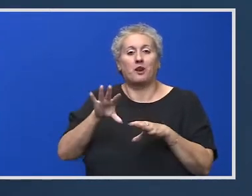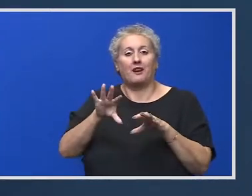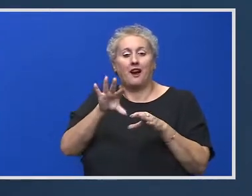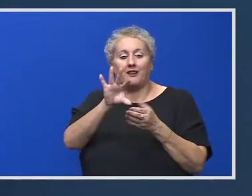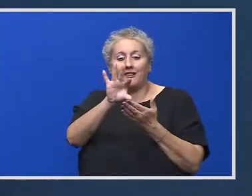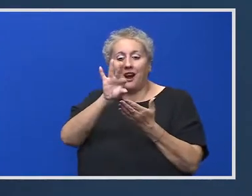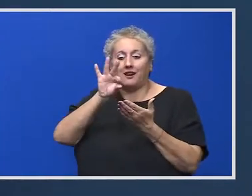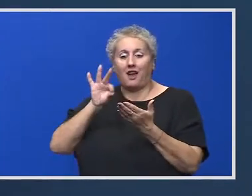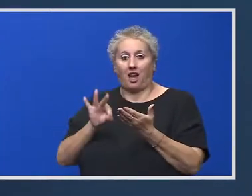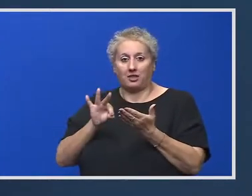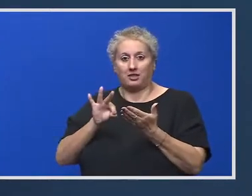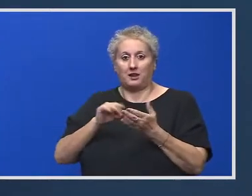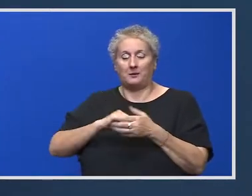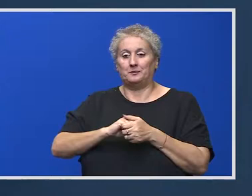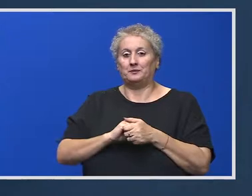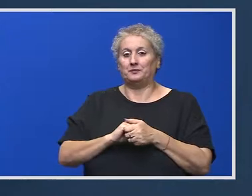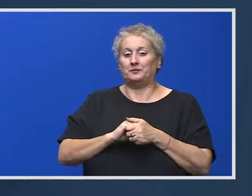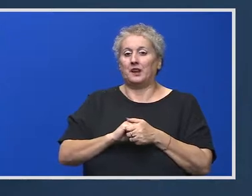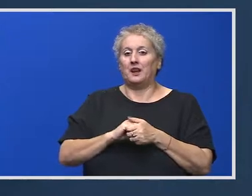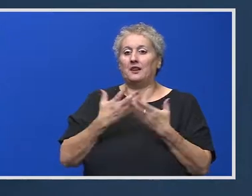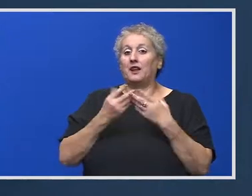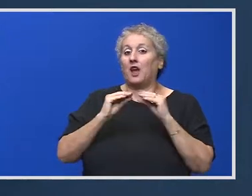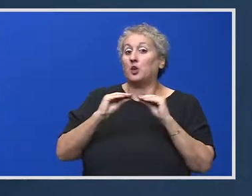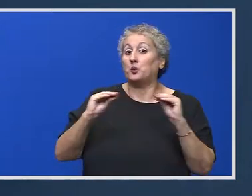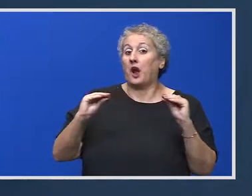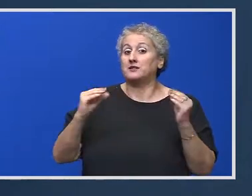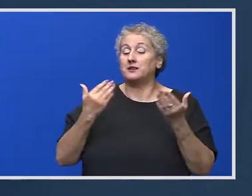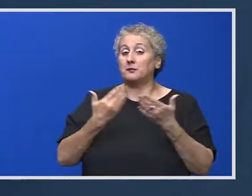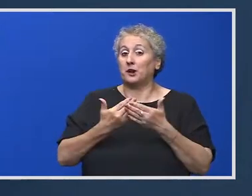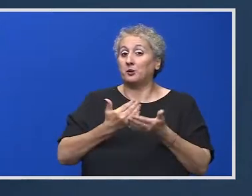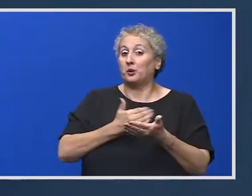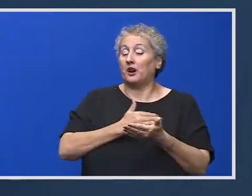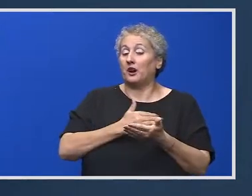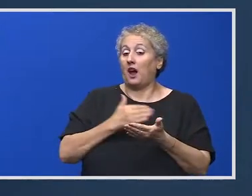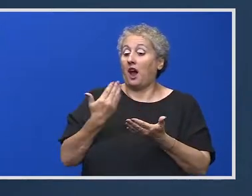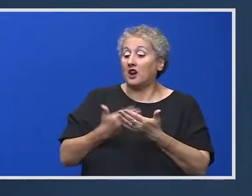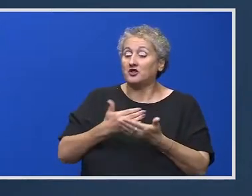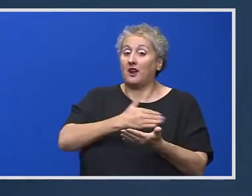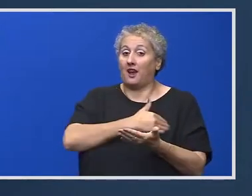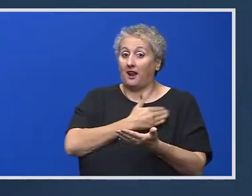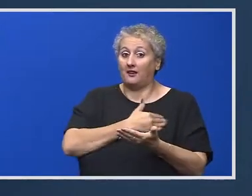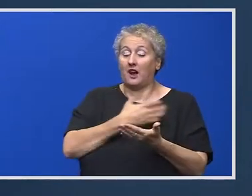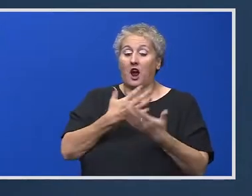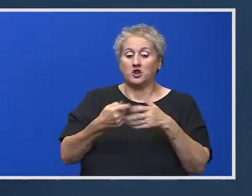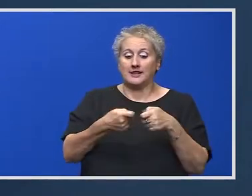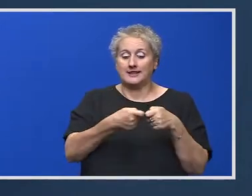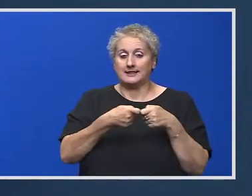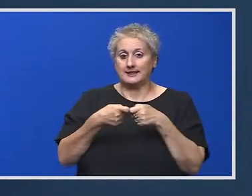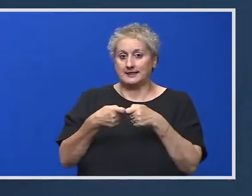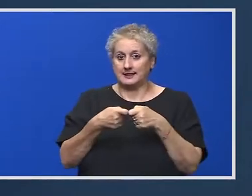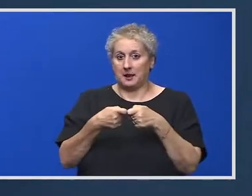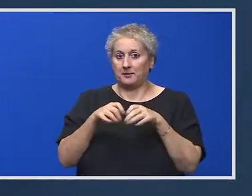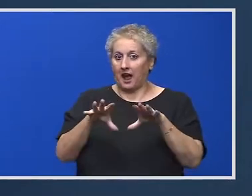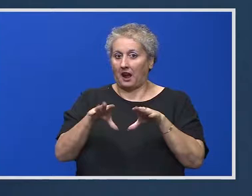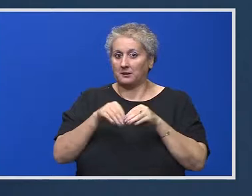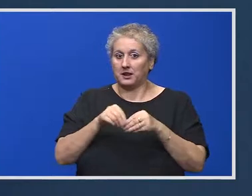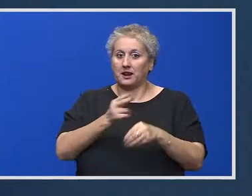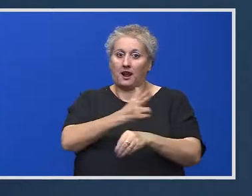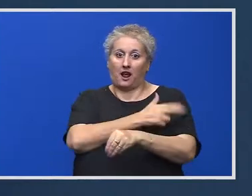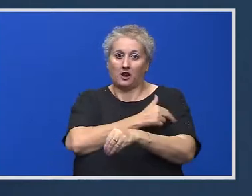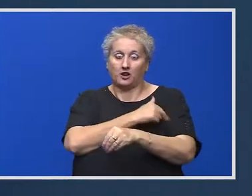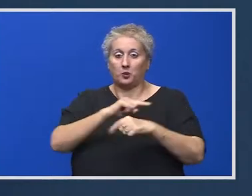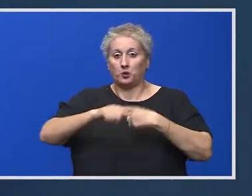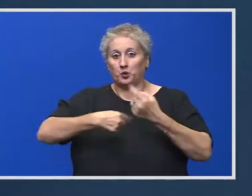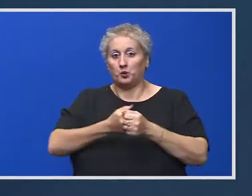variantă de educație pentru acel elev. Acest sistem de admitere la liceu,